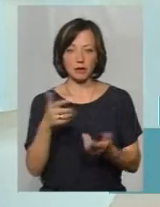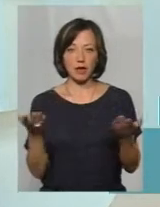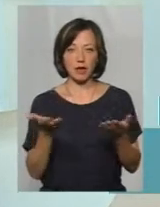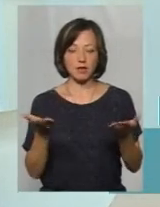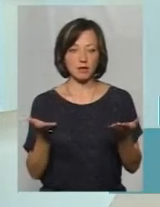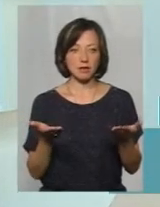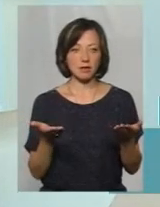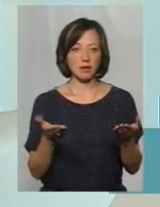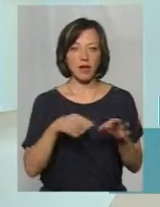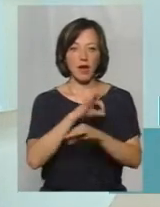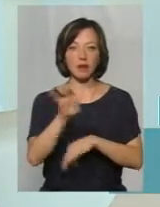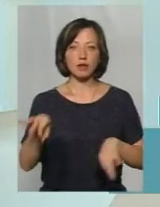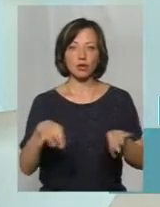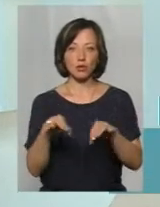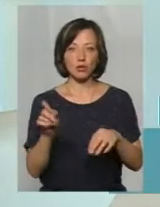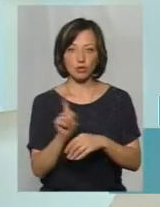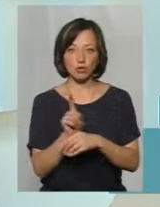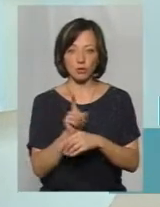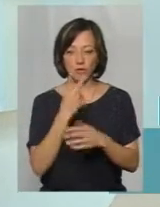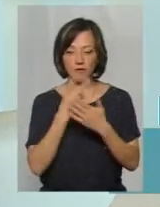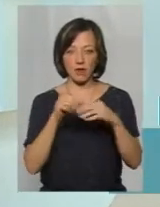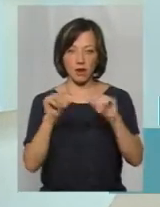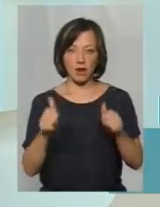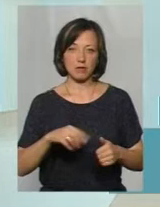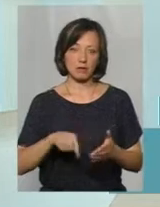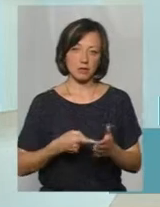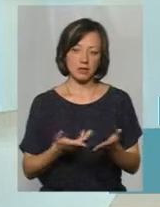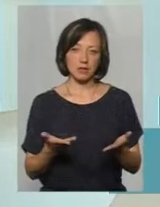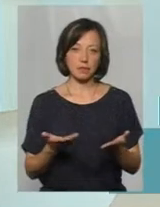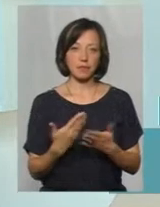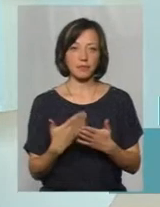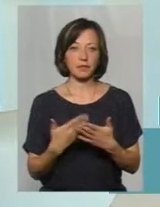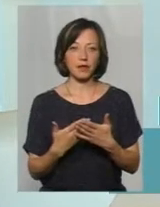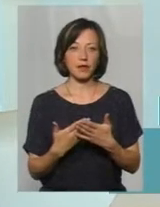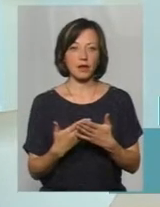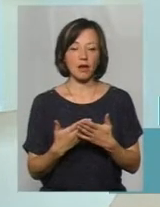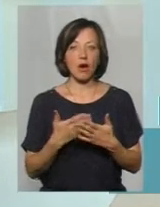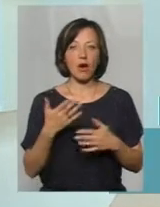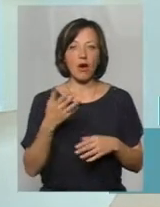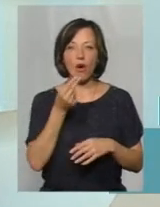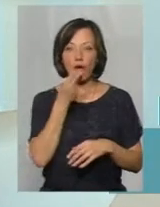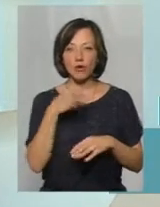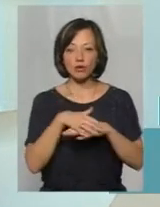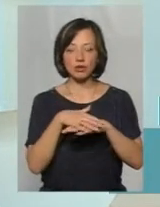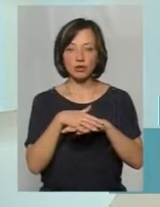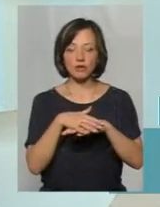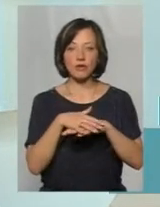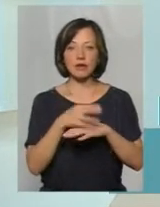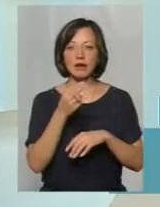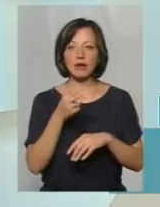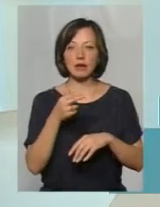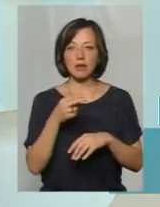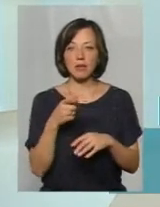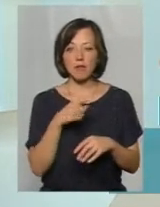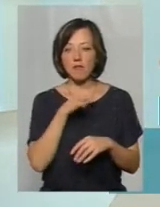якийсь архітектурний вигляд міста. Взяти той же овочевий ринок, ну, то там пройти важко в базарний день